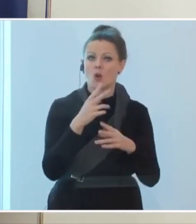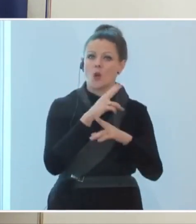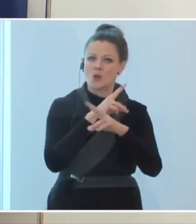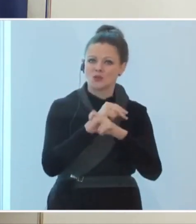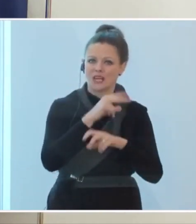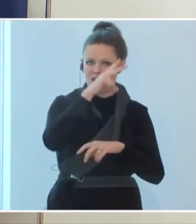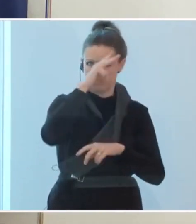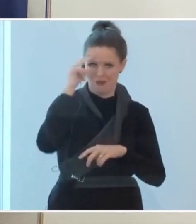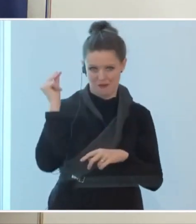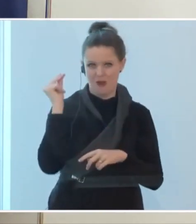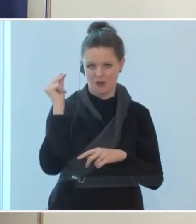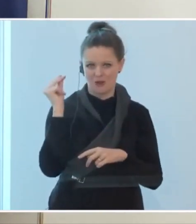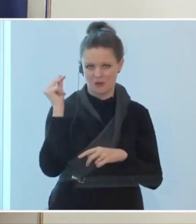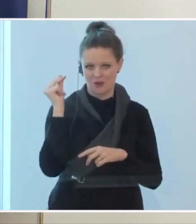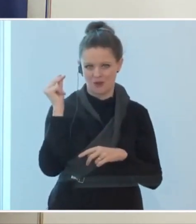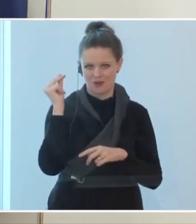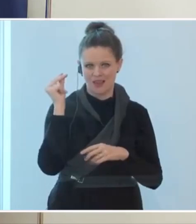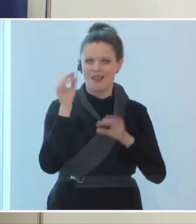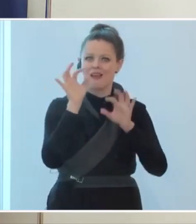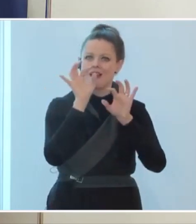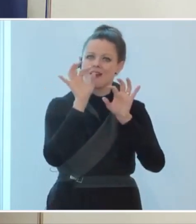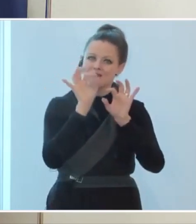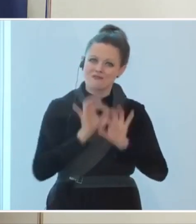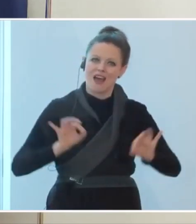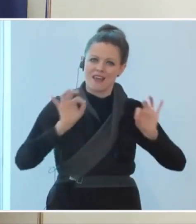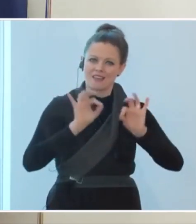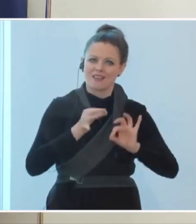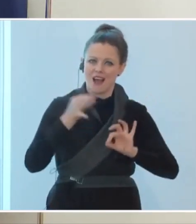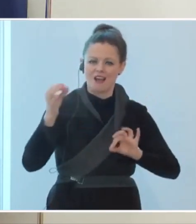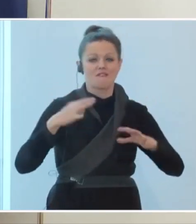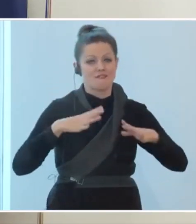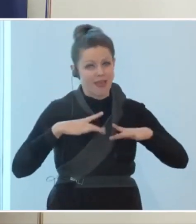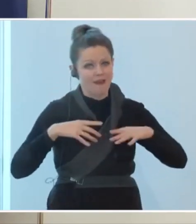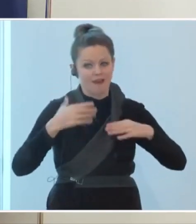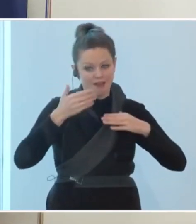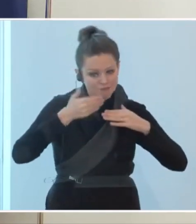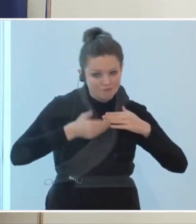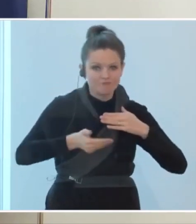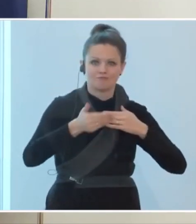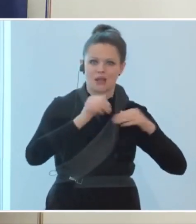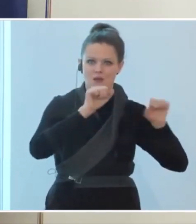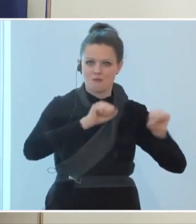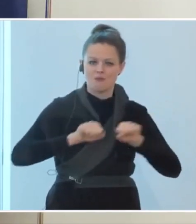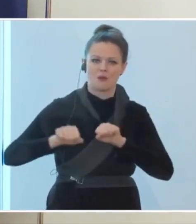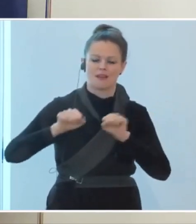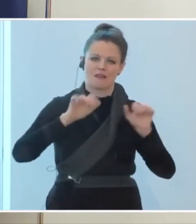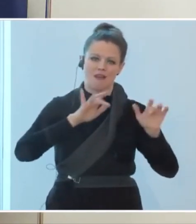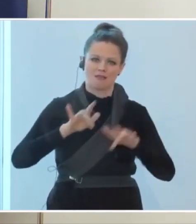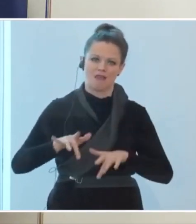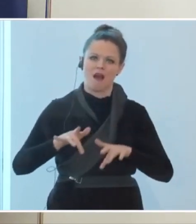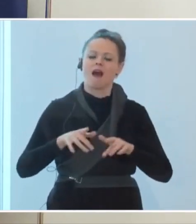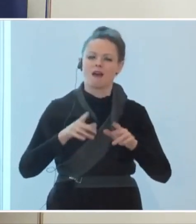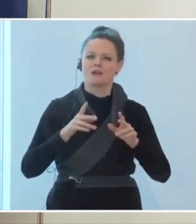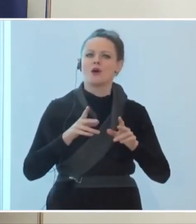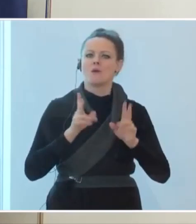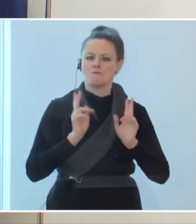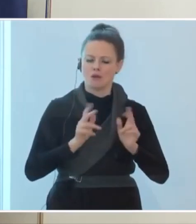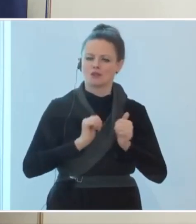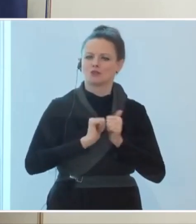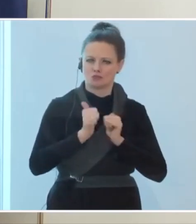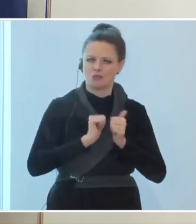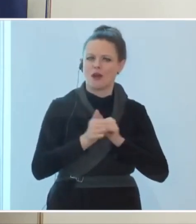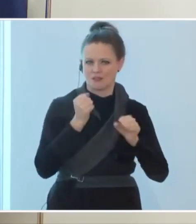in diesen Feiertagen bzw. Ferien die Möglichkeit offen steht, sich hier auch sportlich zu betätigen.